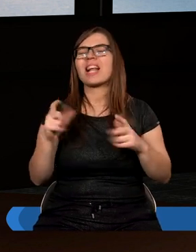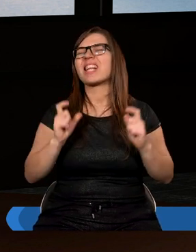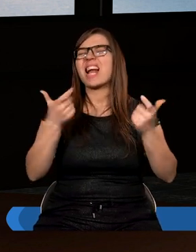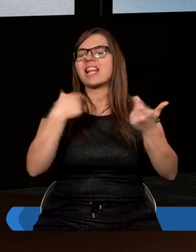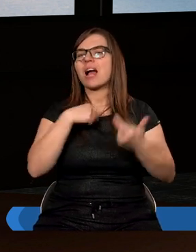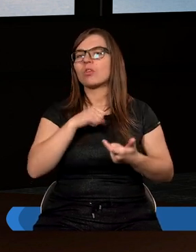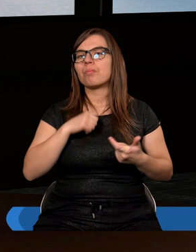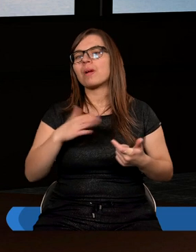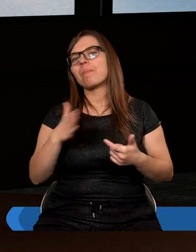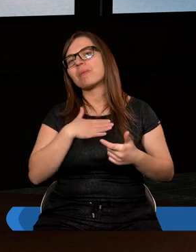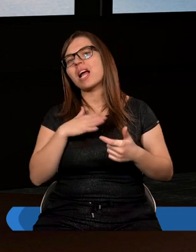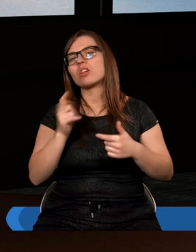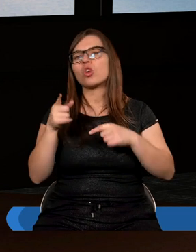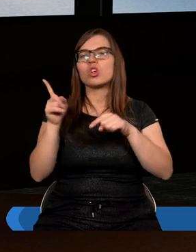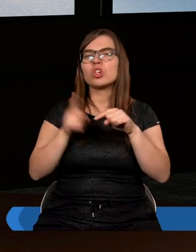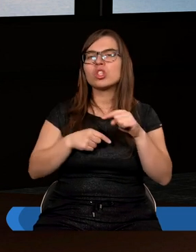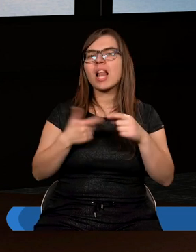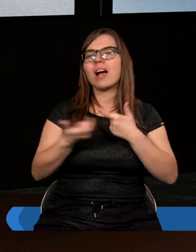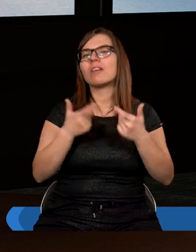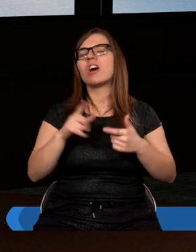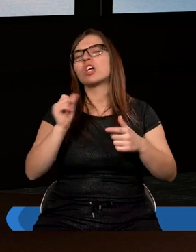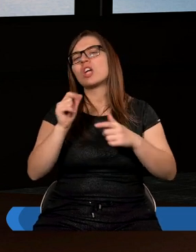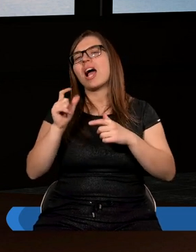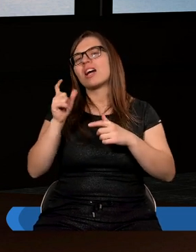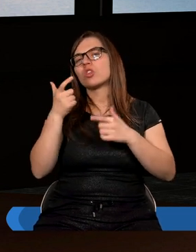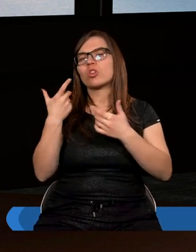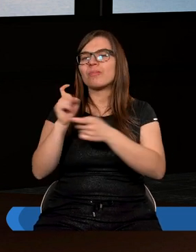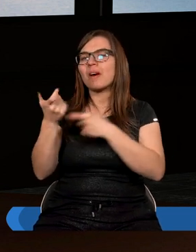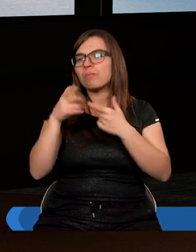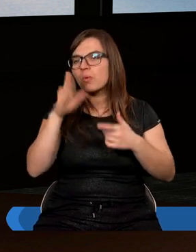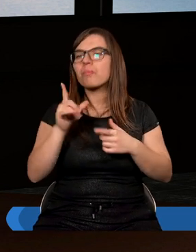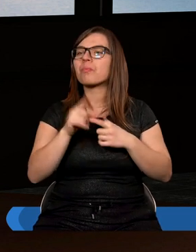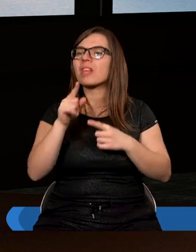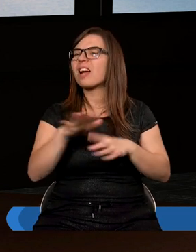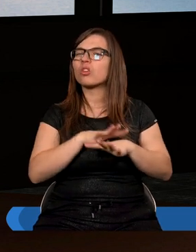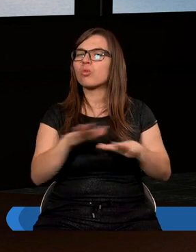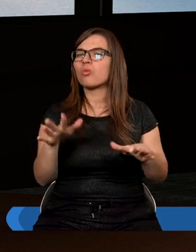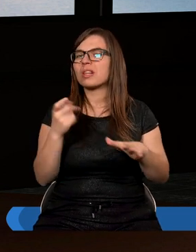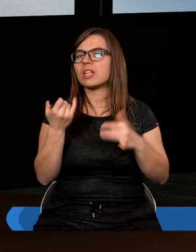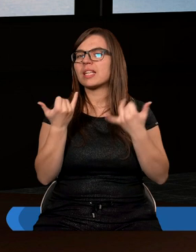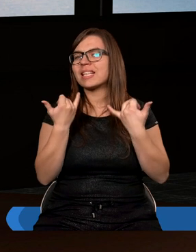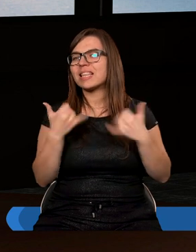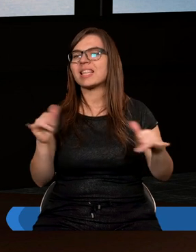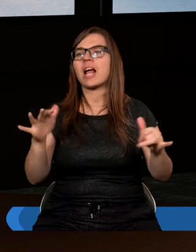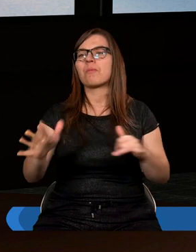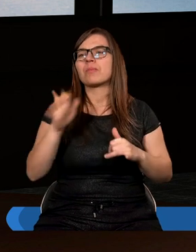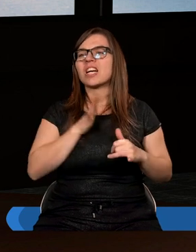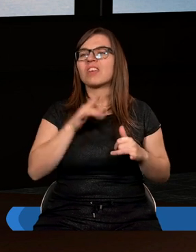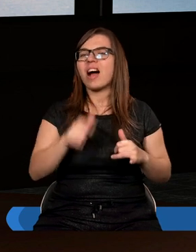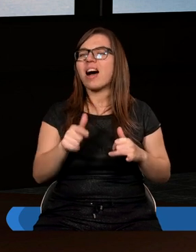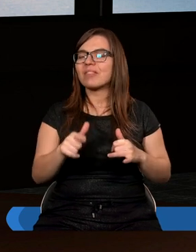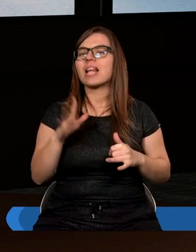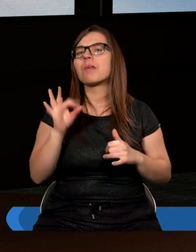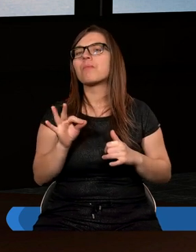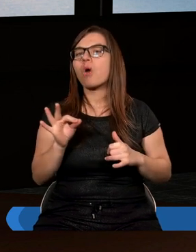się nie mieć Pana Jezusa w centrum swojego życia. Ale to już zupełnie inaczej przeżywałam wtedy.